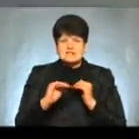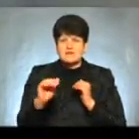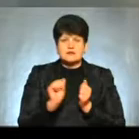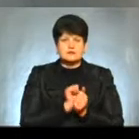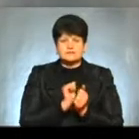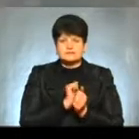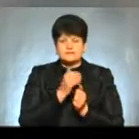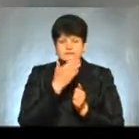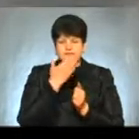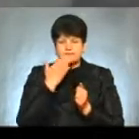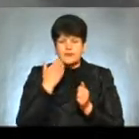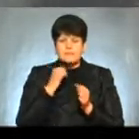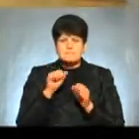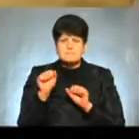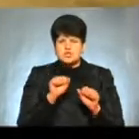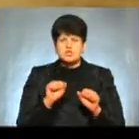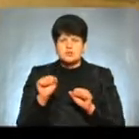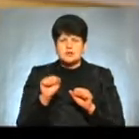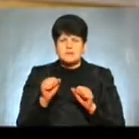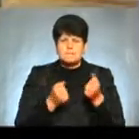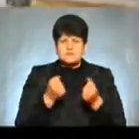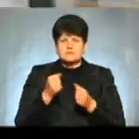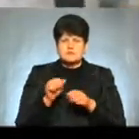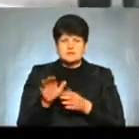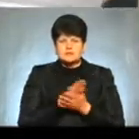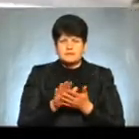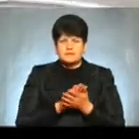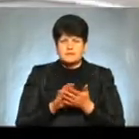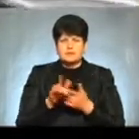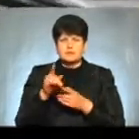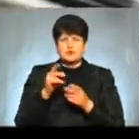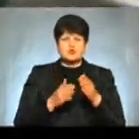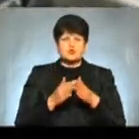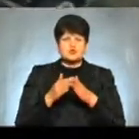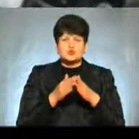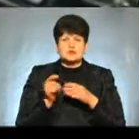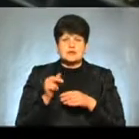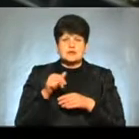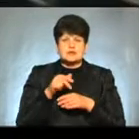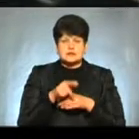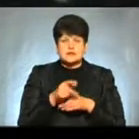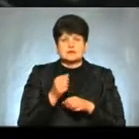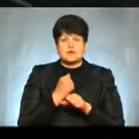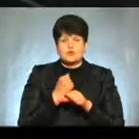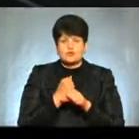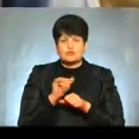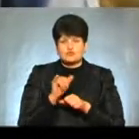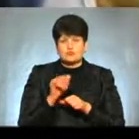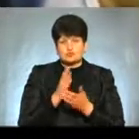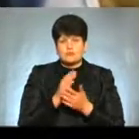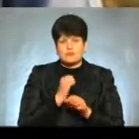Все, машини за машинами Мій сусід йде на роботу, його не пускають Він суботу могло робити